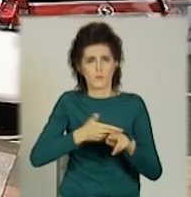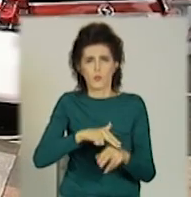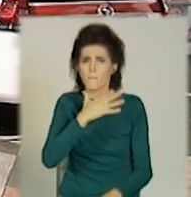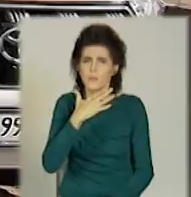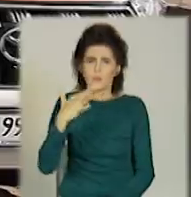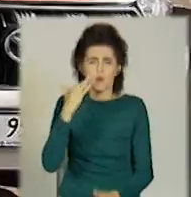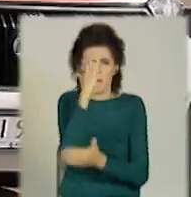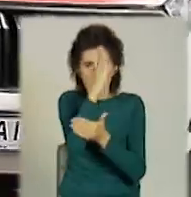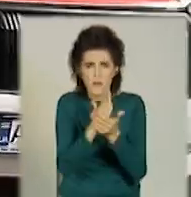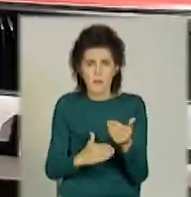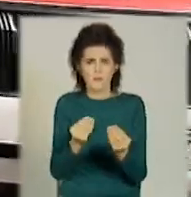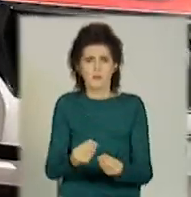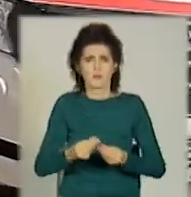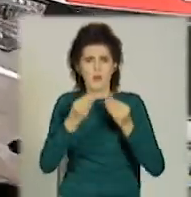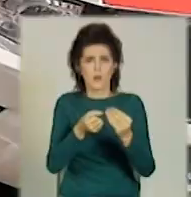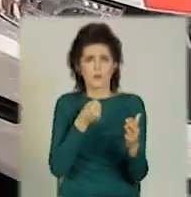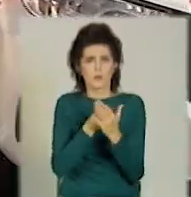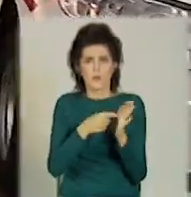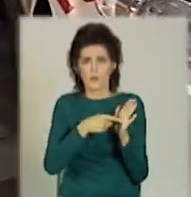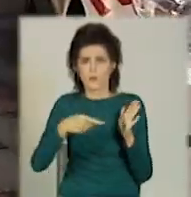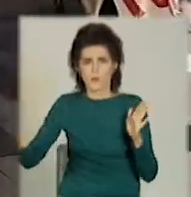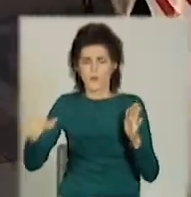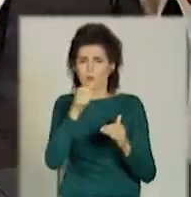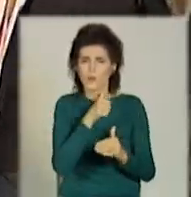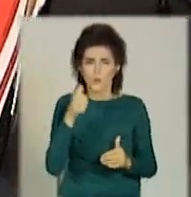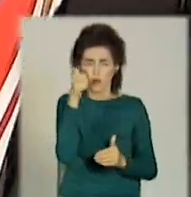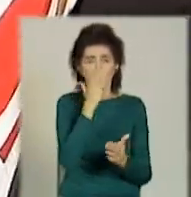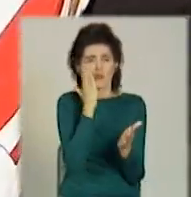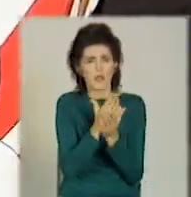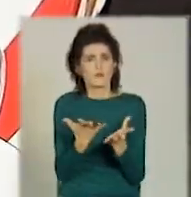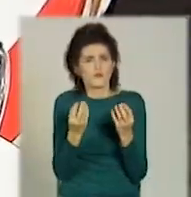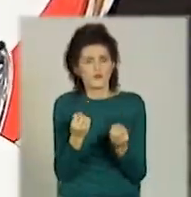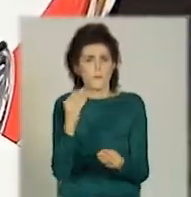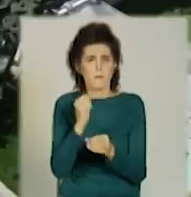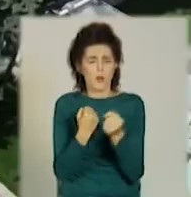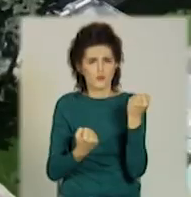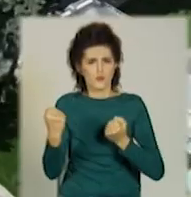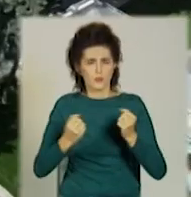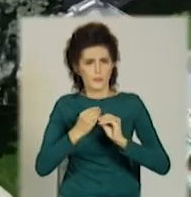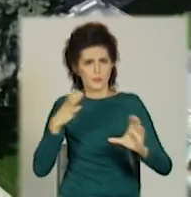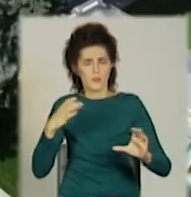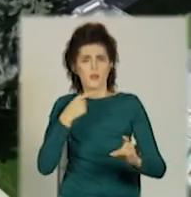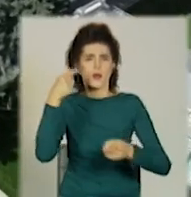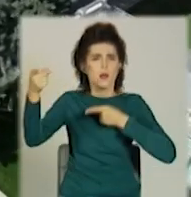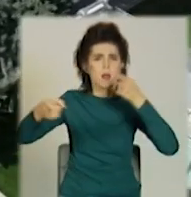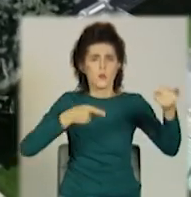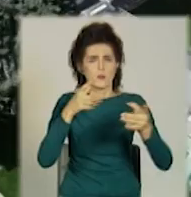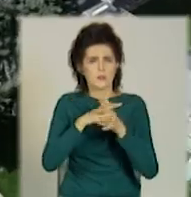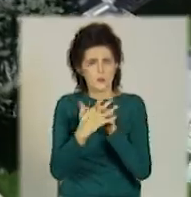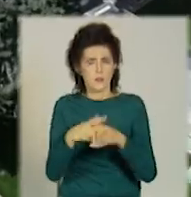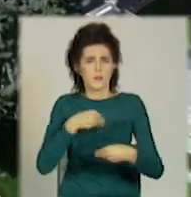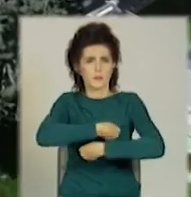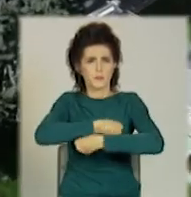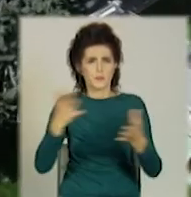обсягу, що буде наданий до кінця року. Є серед машин і позашляховики, які дісталися від далених сіл. Така підтримка –